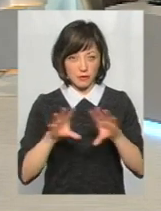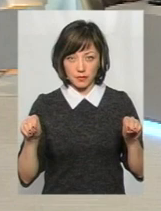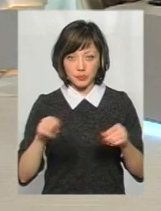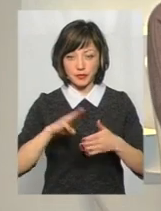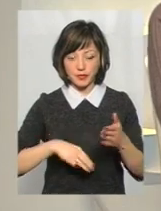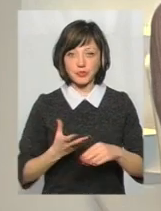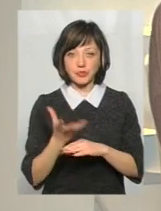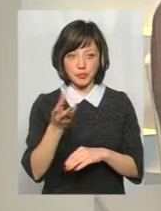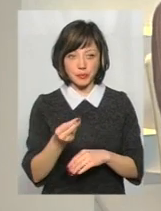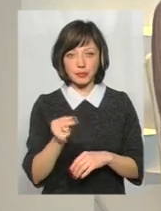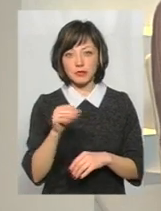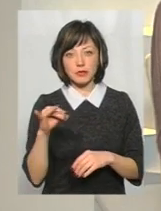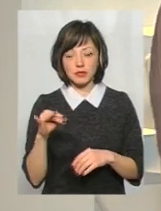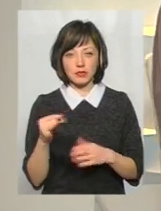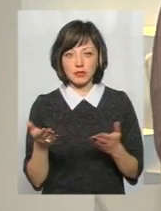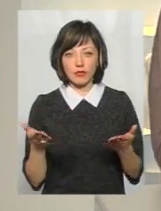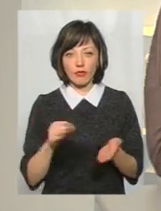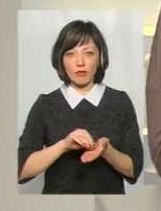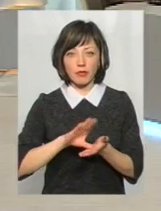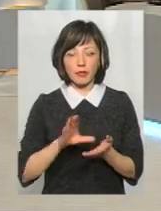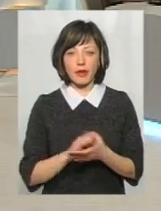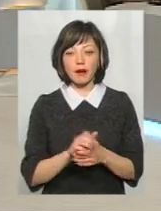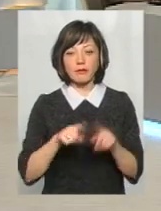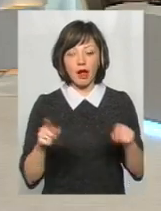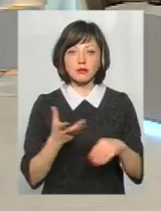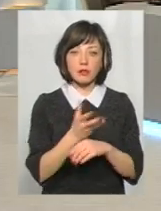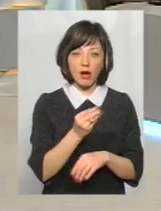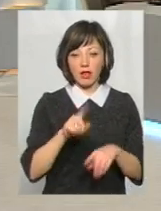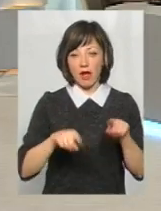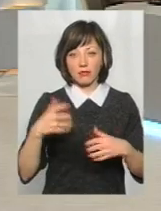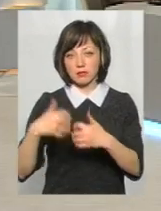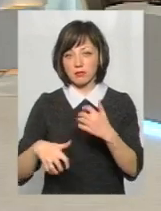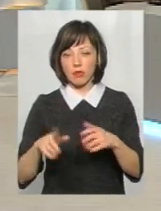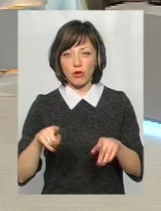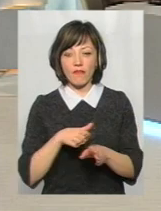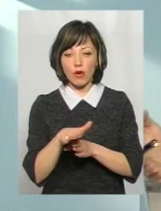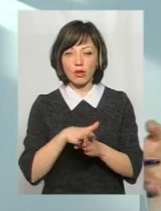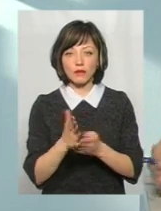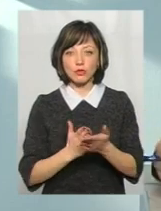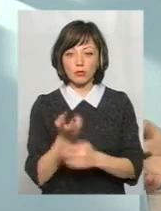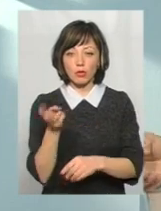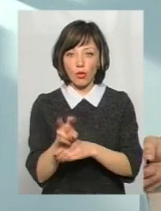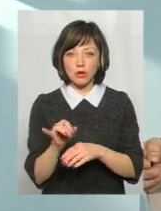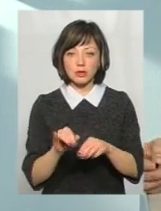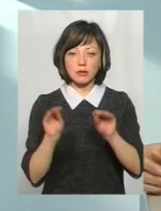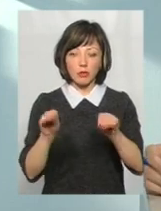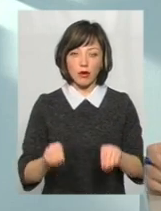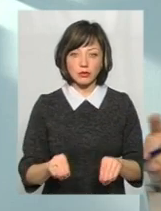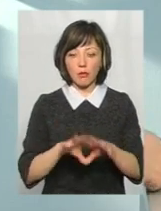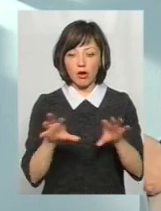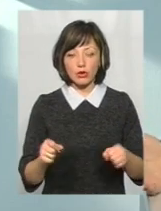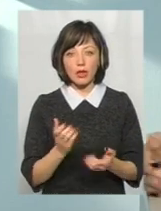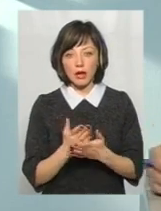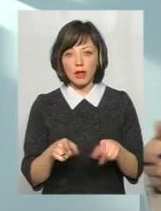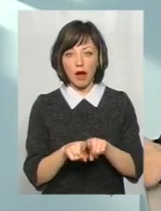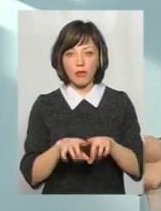Вони штрафи все ж таки сплачують, чи вони в них якось накопичуються? Деякі з них сплачують, деякі не сплачують, а потім вже виконавча служба приходить і описує майно, але якщо